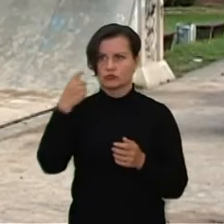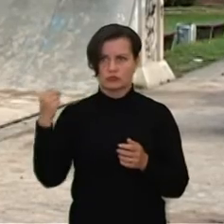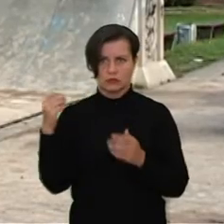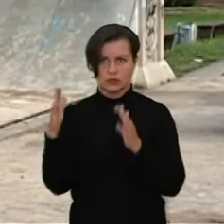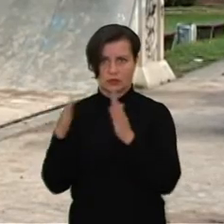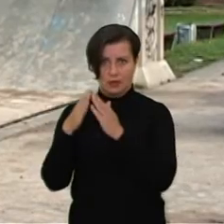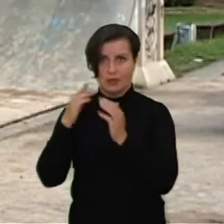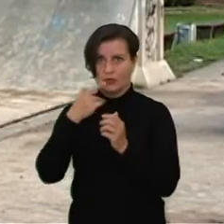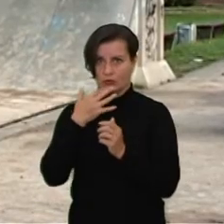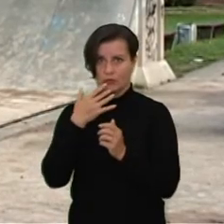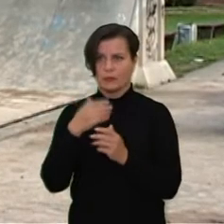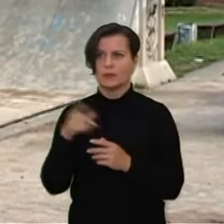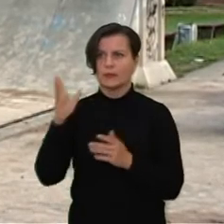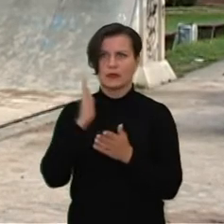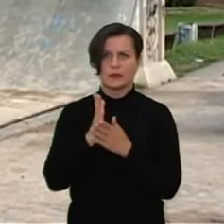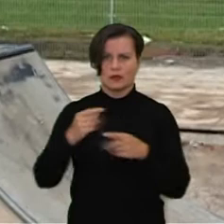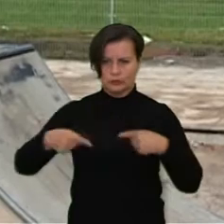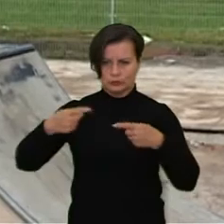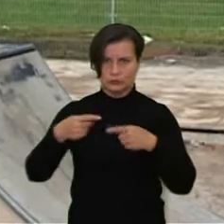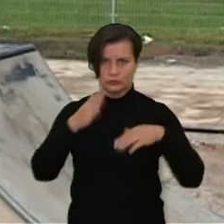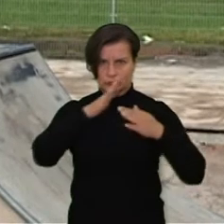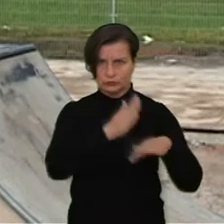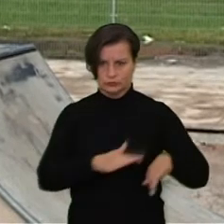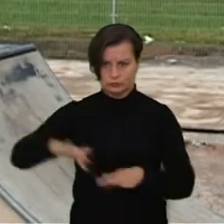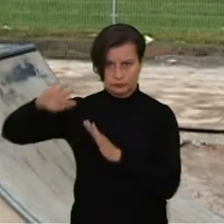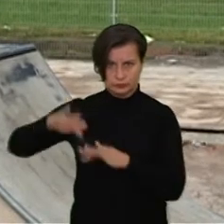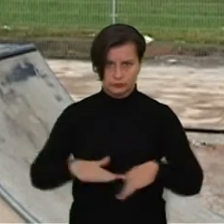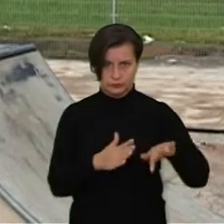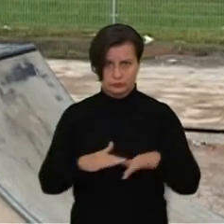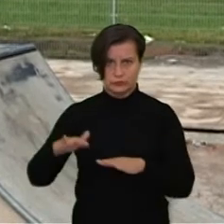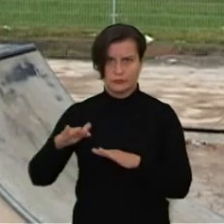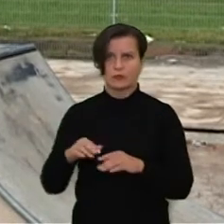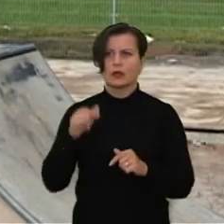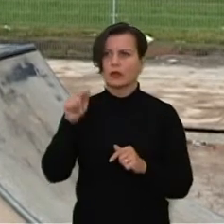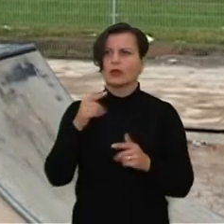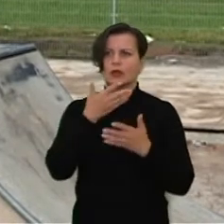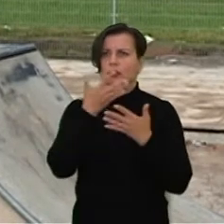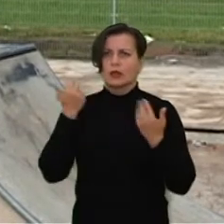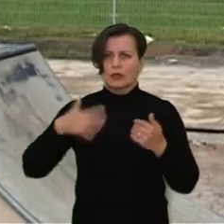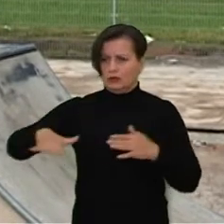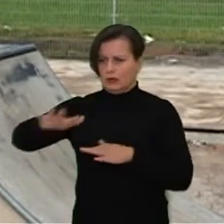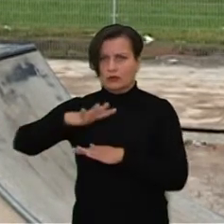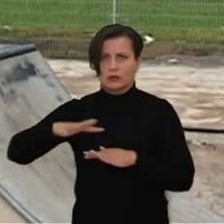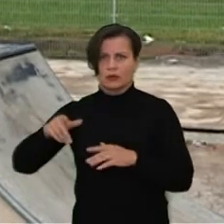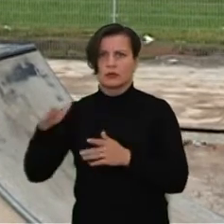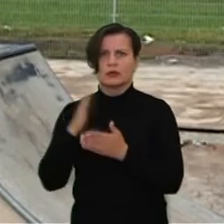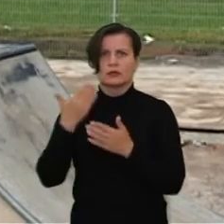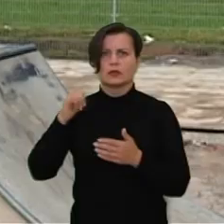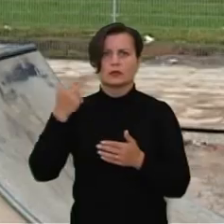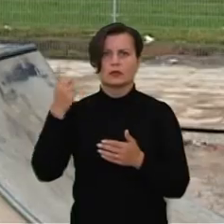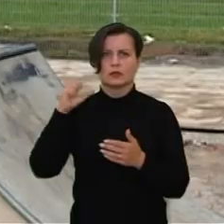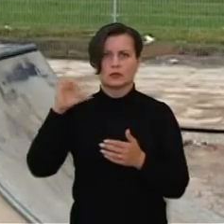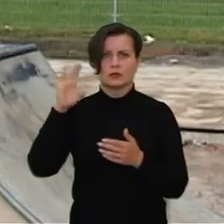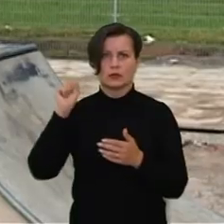Basanavičio šimtinių namo yra redutininkų rampa, kadangi ten iš tikrųjų nieko nėra tam kvartalė, tai ten daugiau Mindaugo gatvės namai,